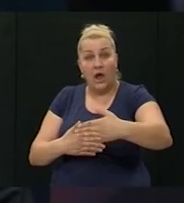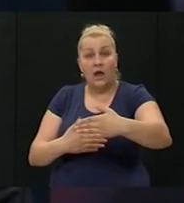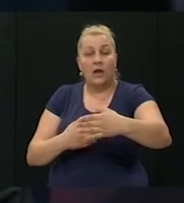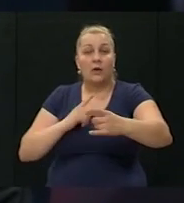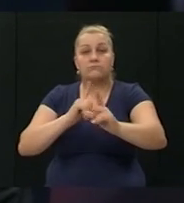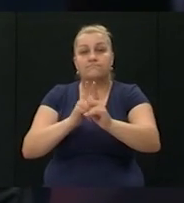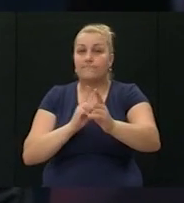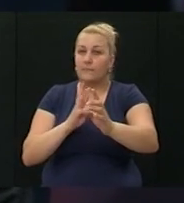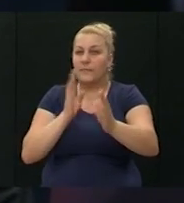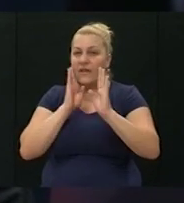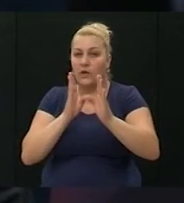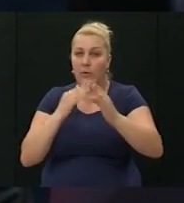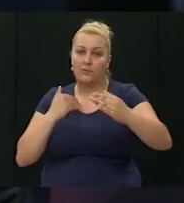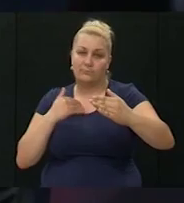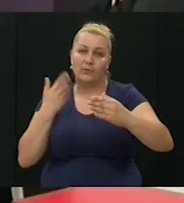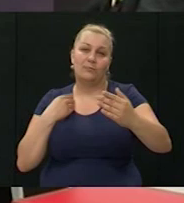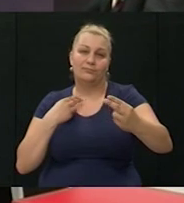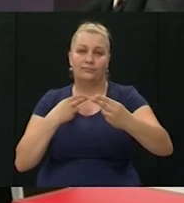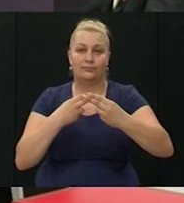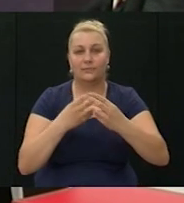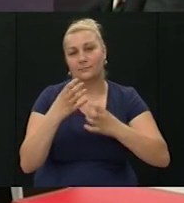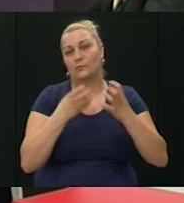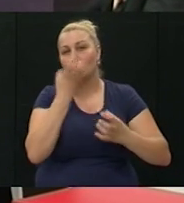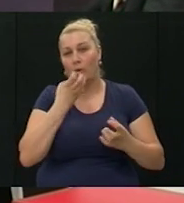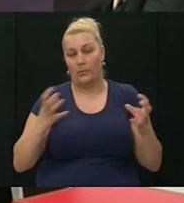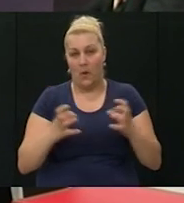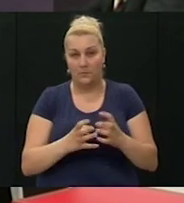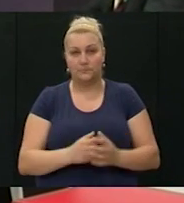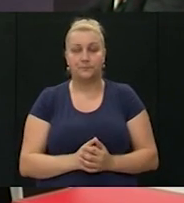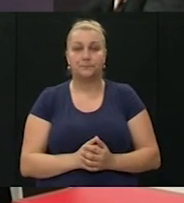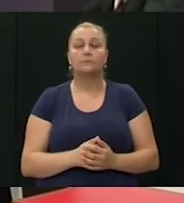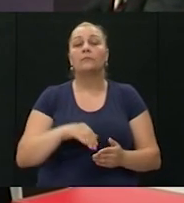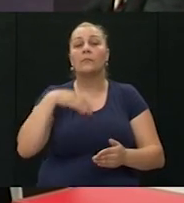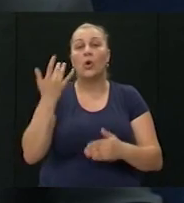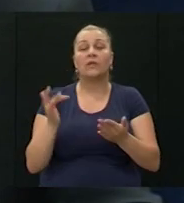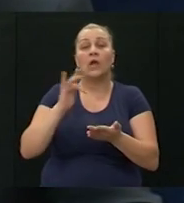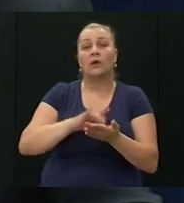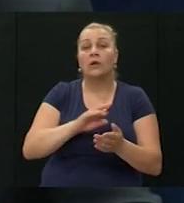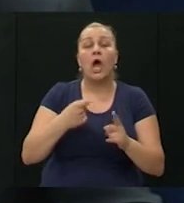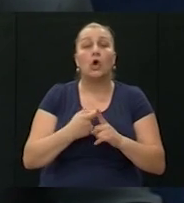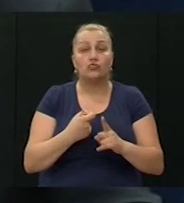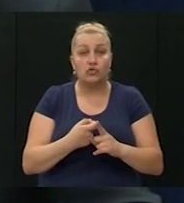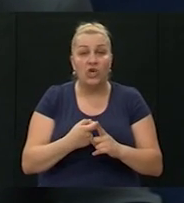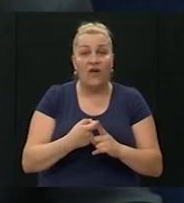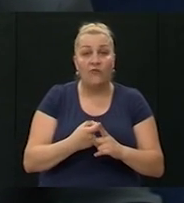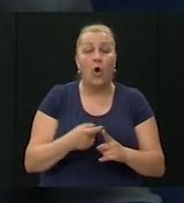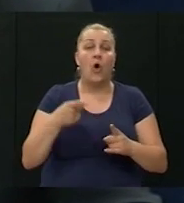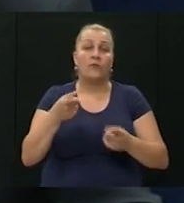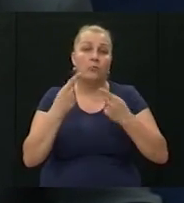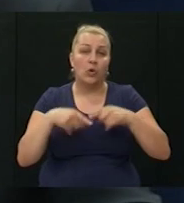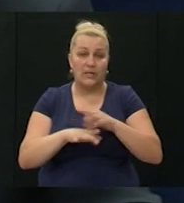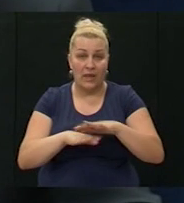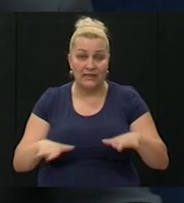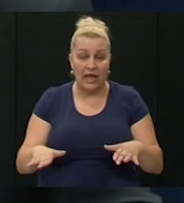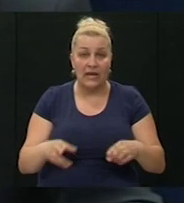razumljuju. Da, i onda dolazimo do kruševa, jednog zaista delikatnog terena, čistog